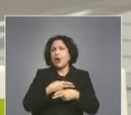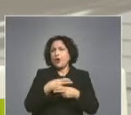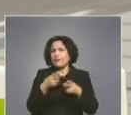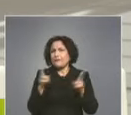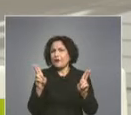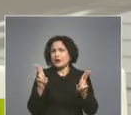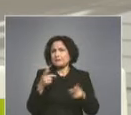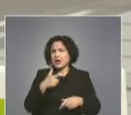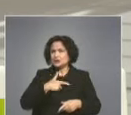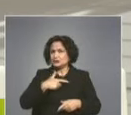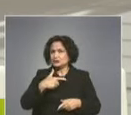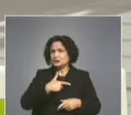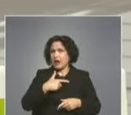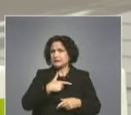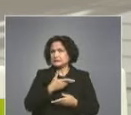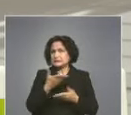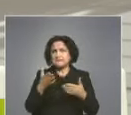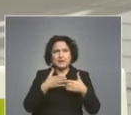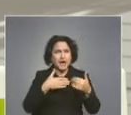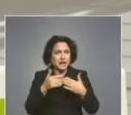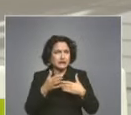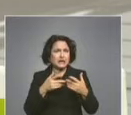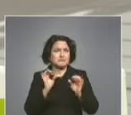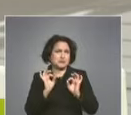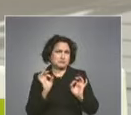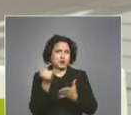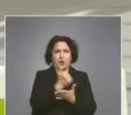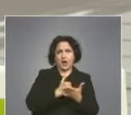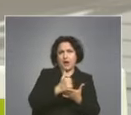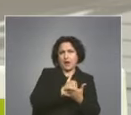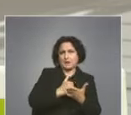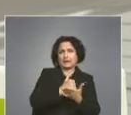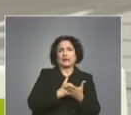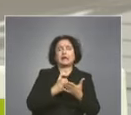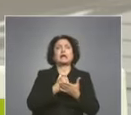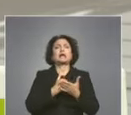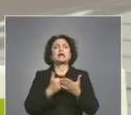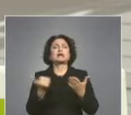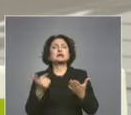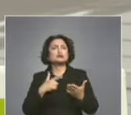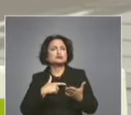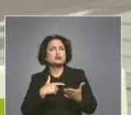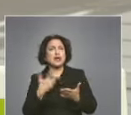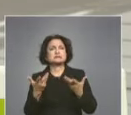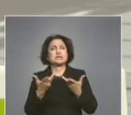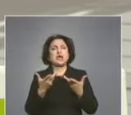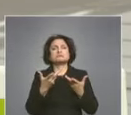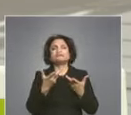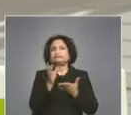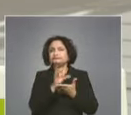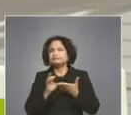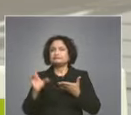лекар. За фармацевите съответно имаше как да се отвори аптека. Някои основи на економиката, на бизнеса.